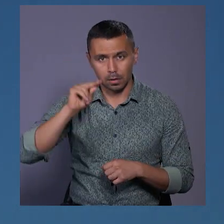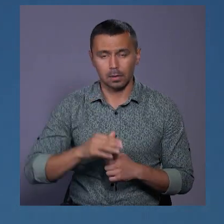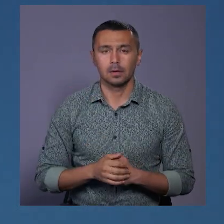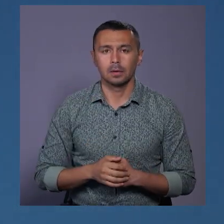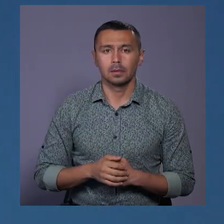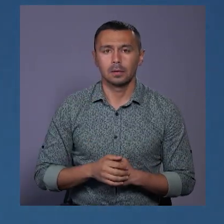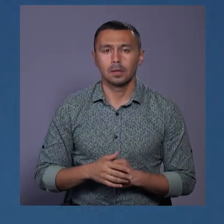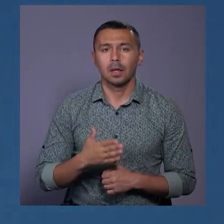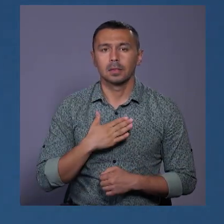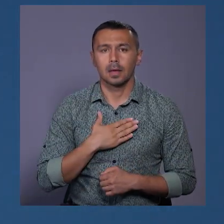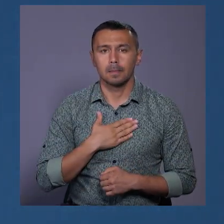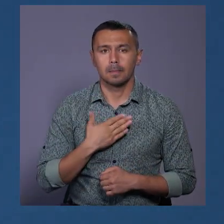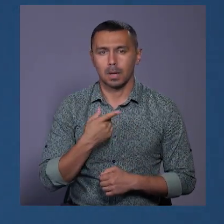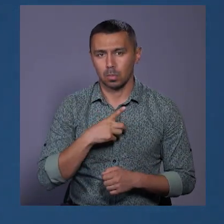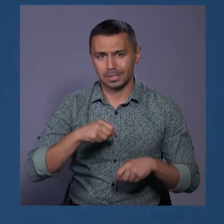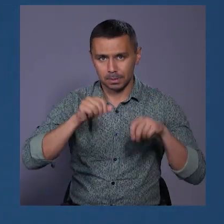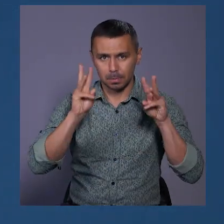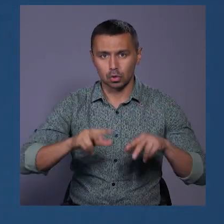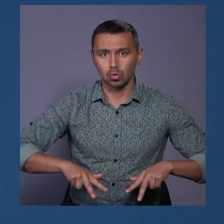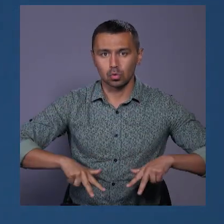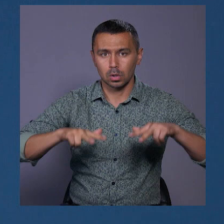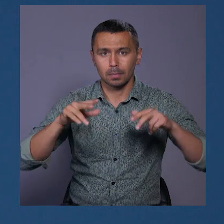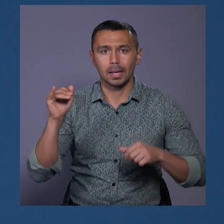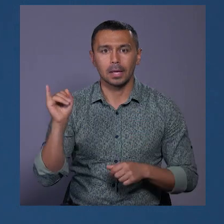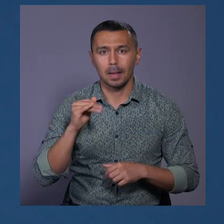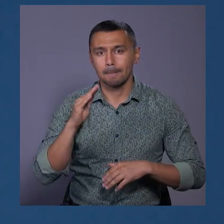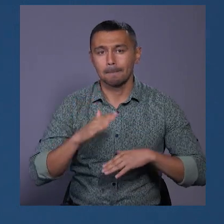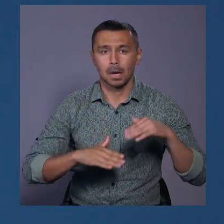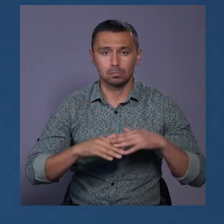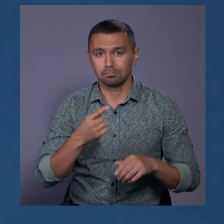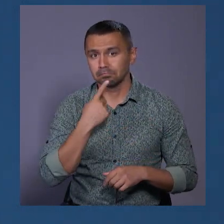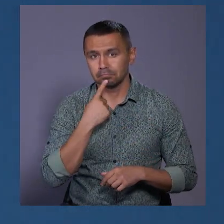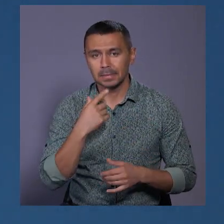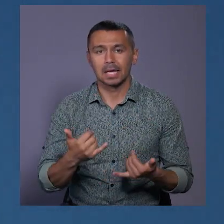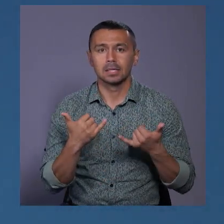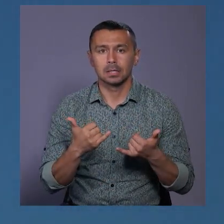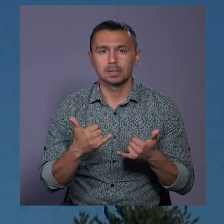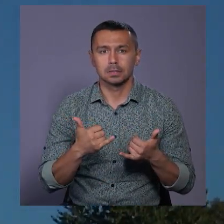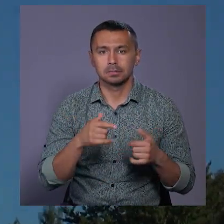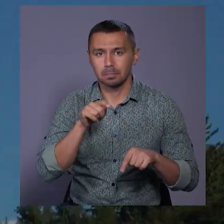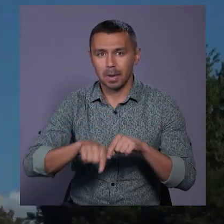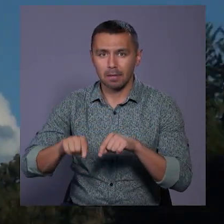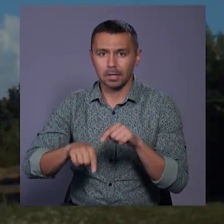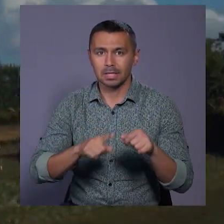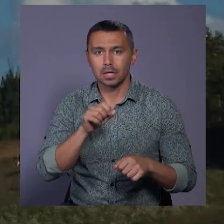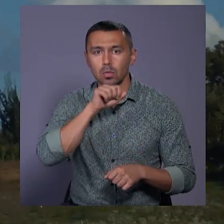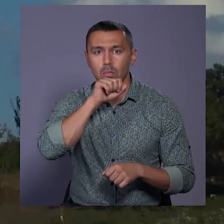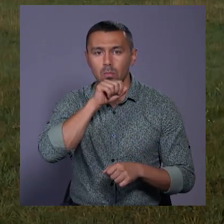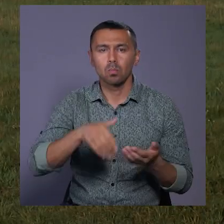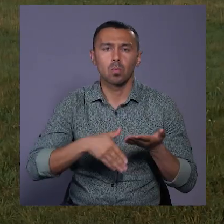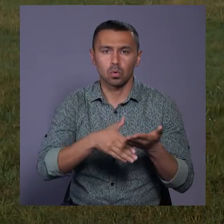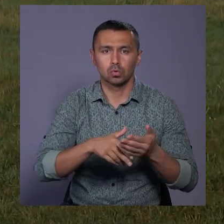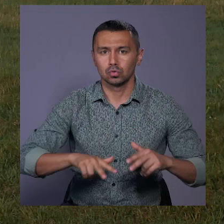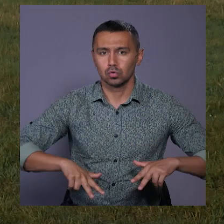ми були забезпечені дронами. Ми практикуємо тепер рейдові перевірки за допомогою дронів. Це